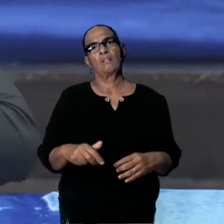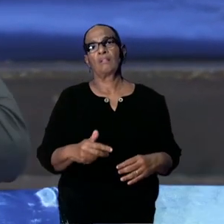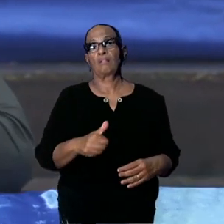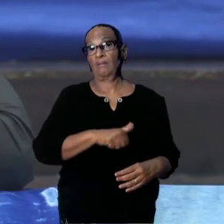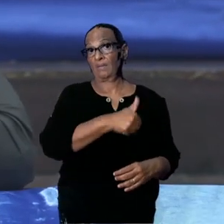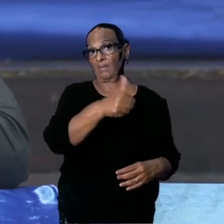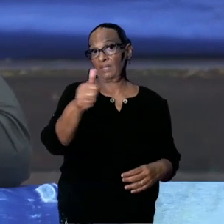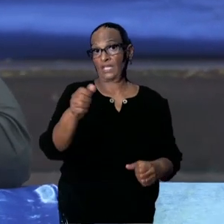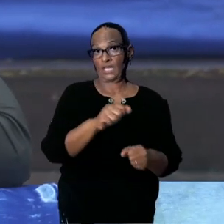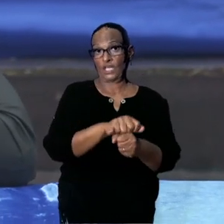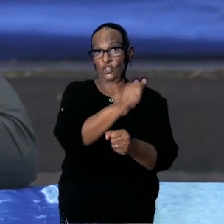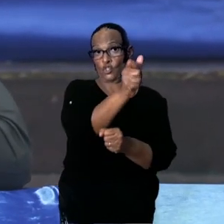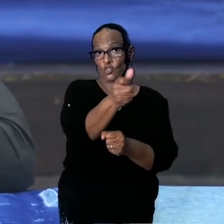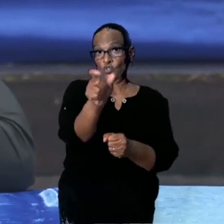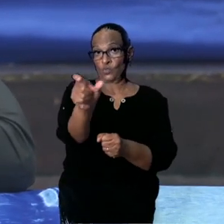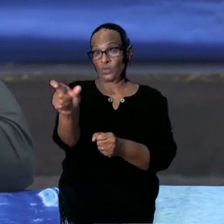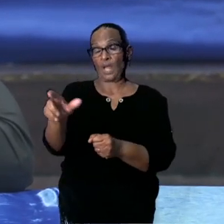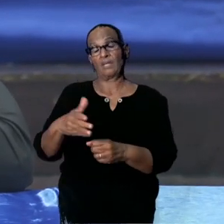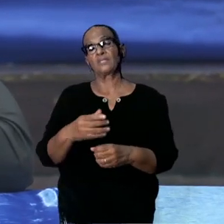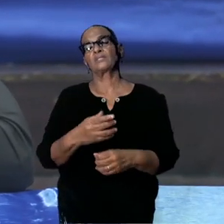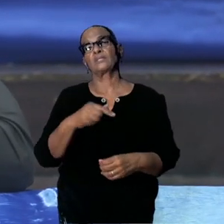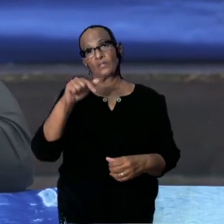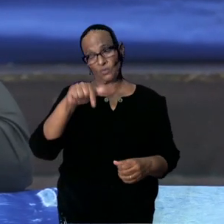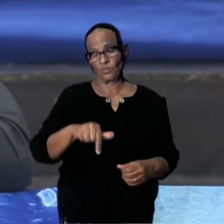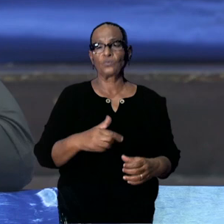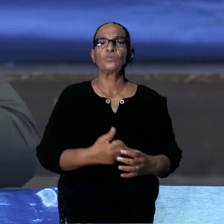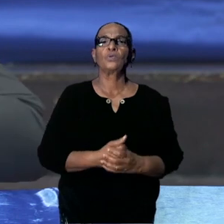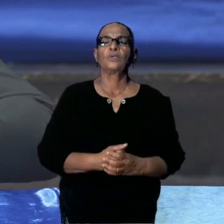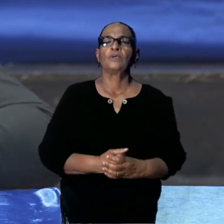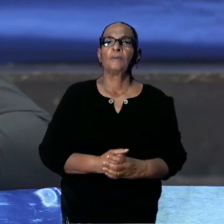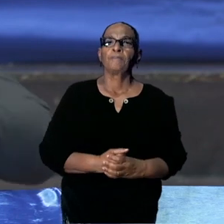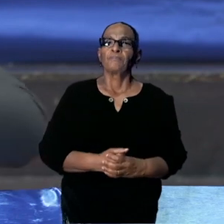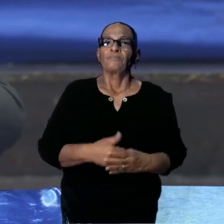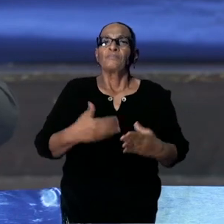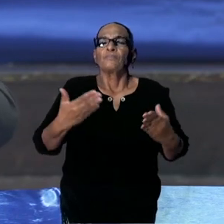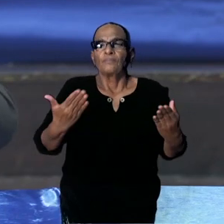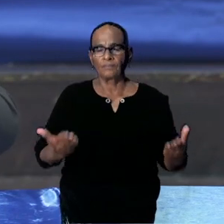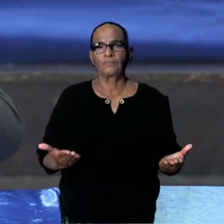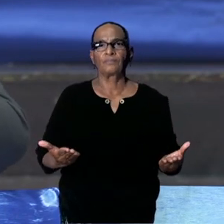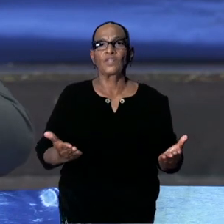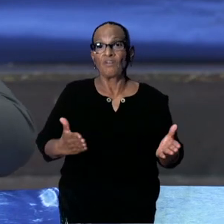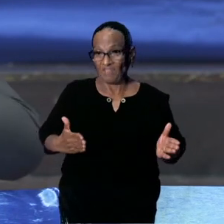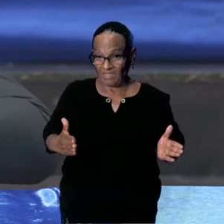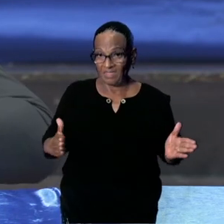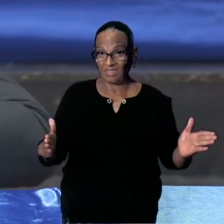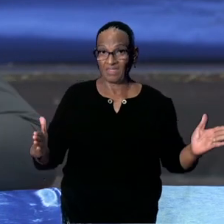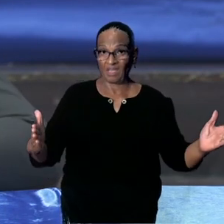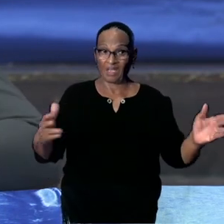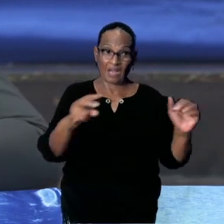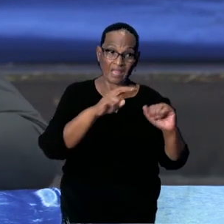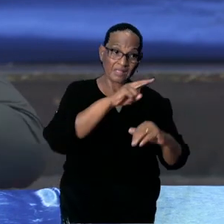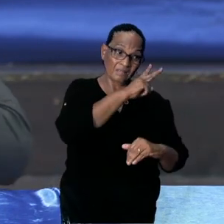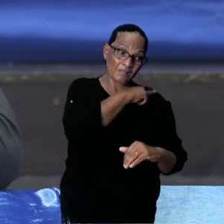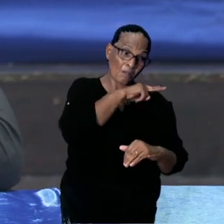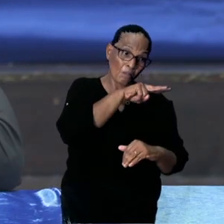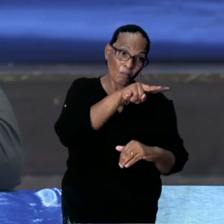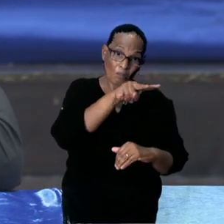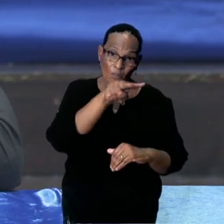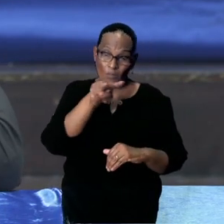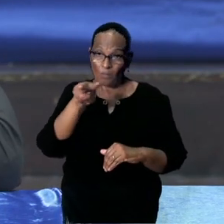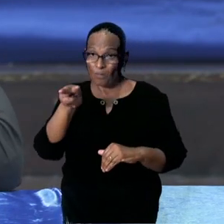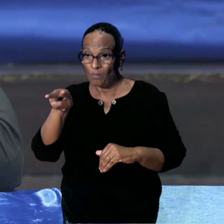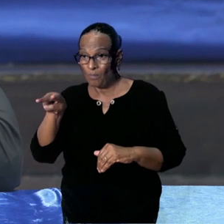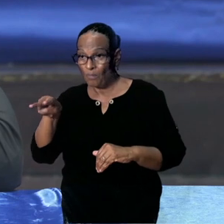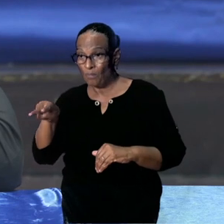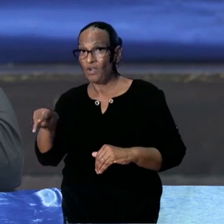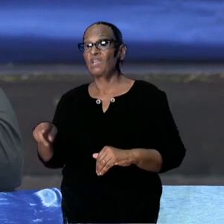Ook Times. Meneer Chambira. Ten aanzien van de grensbewaking, formeel is dat een aangelegenheid